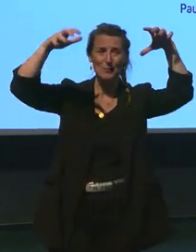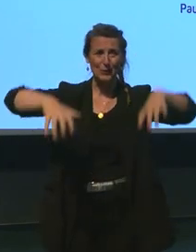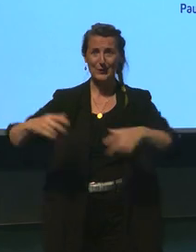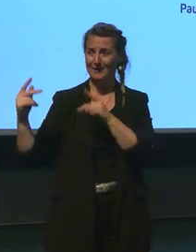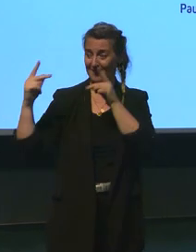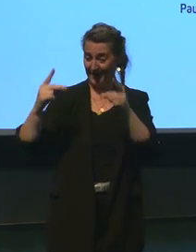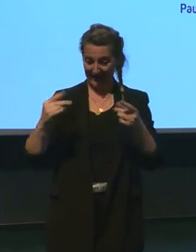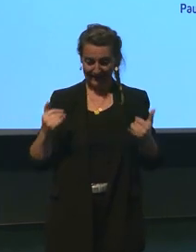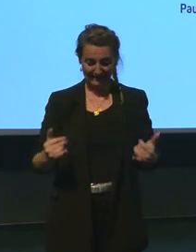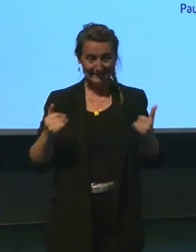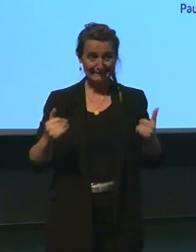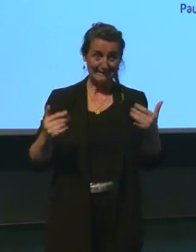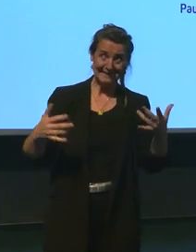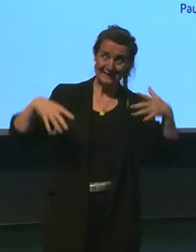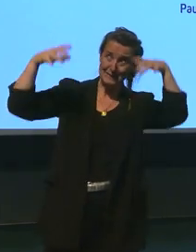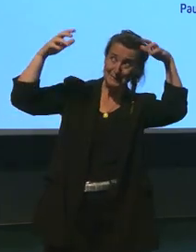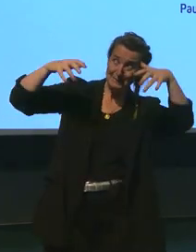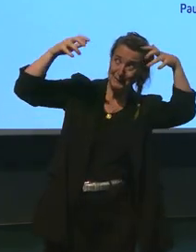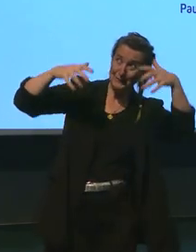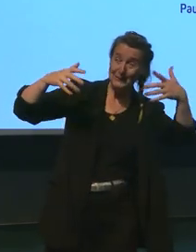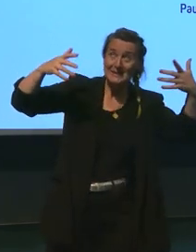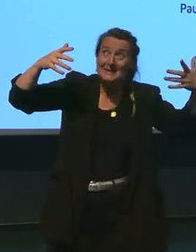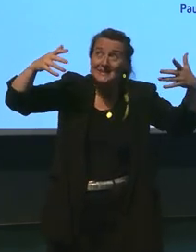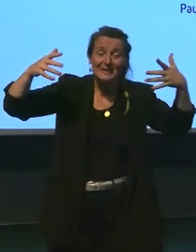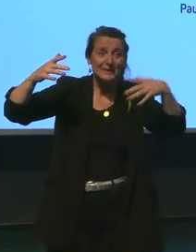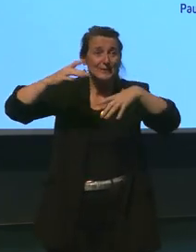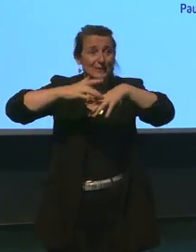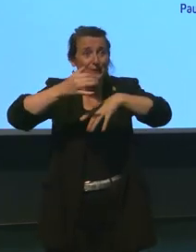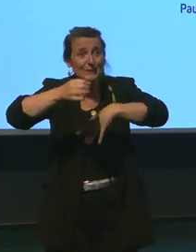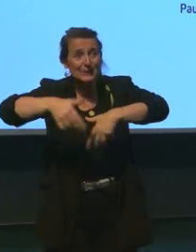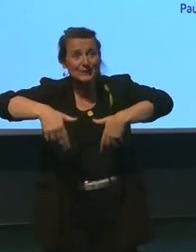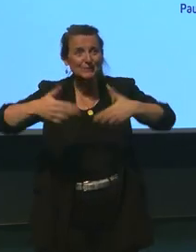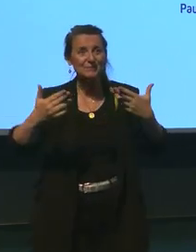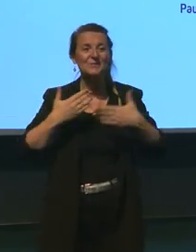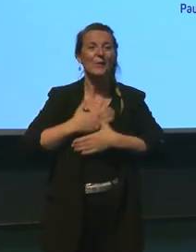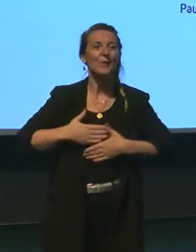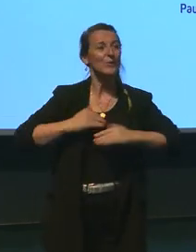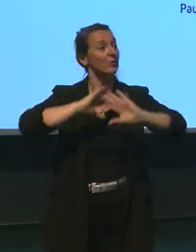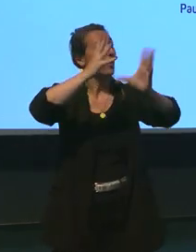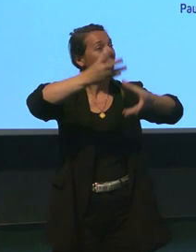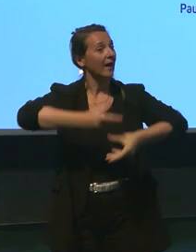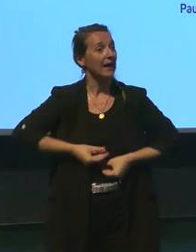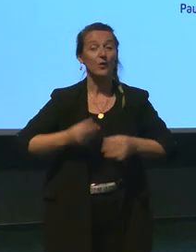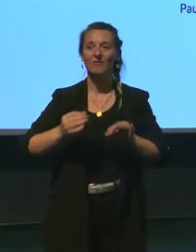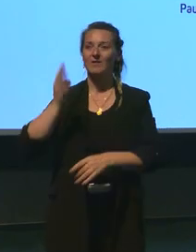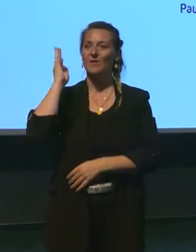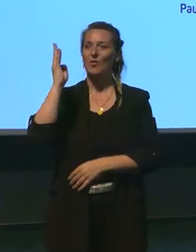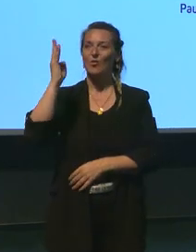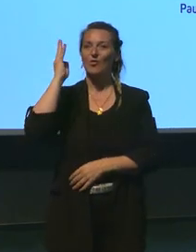entre deux averses ou pas. Donc on est ravi de vous accueillir pour cette conférence